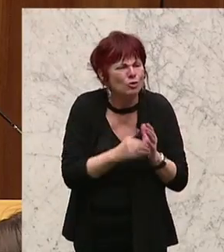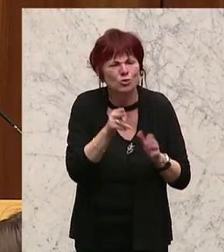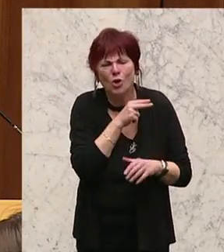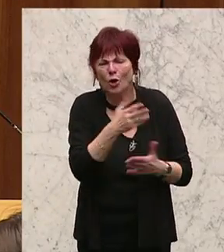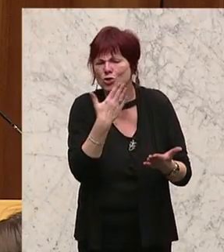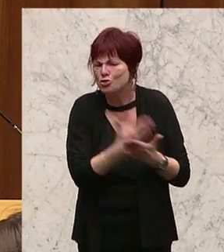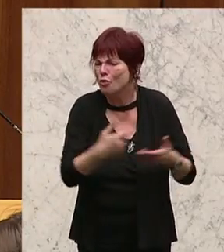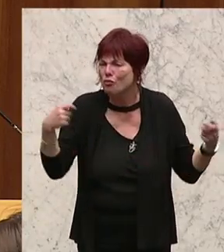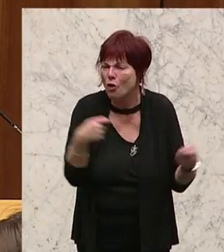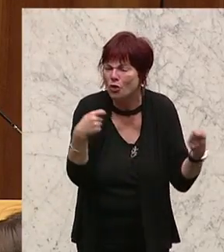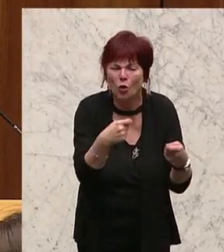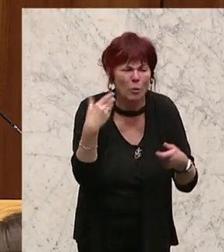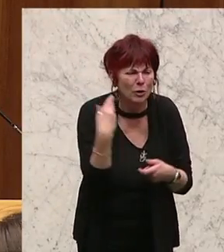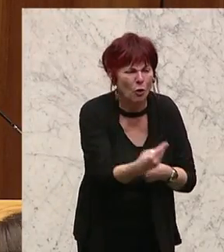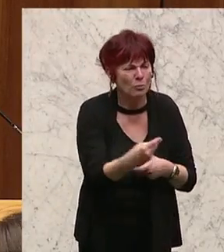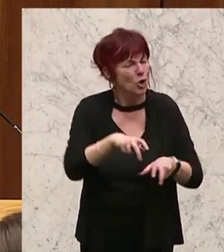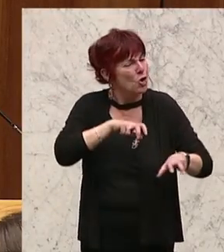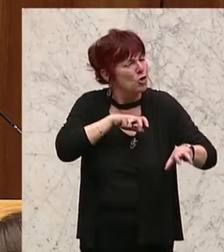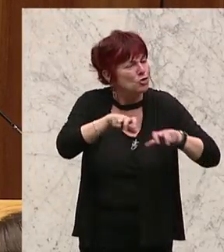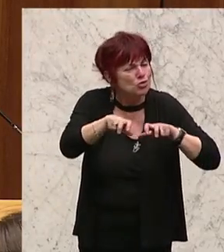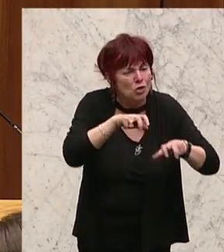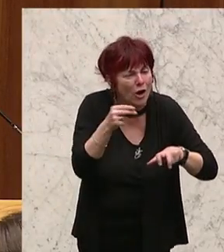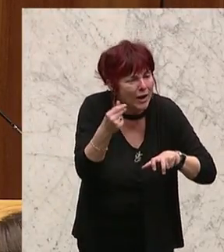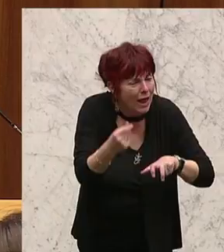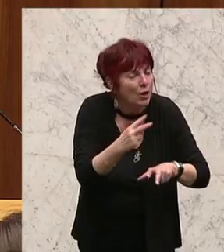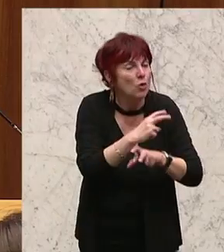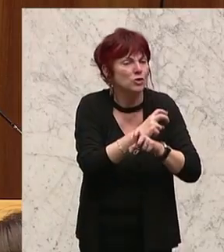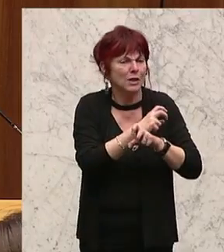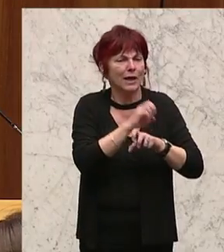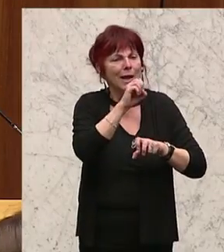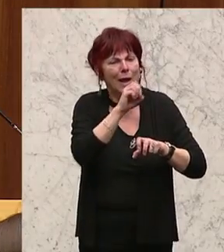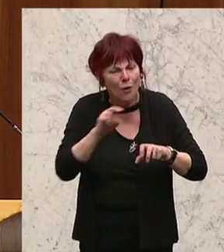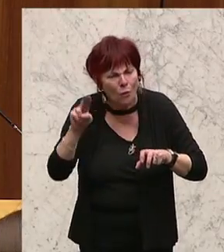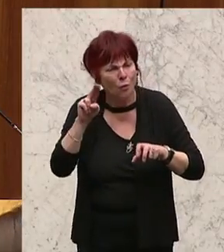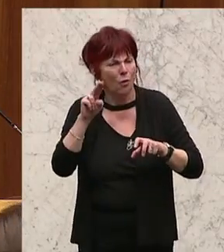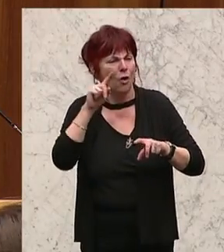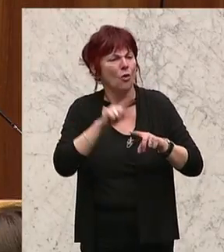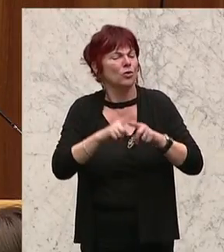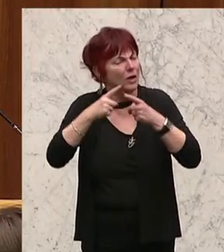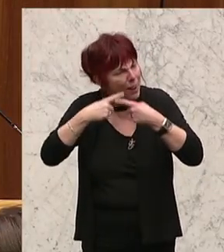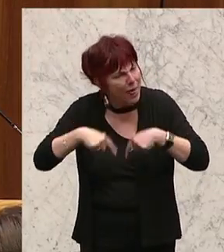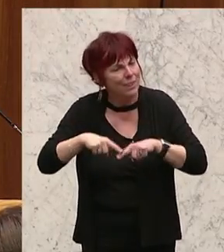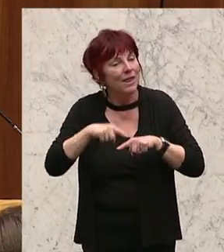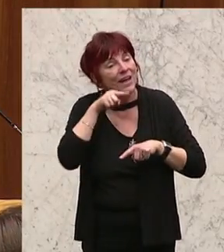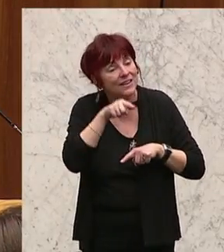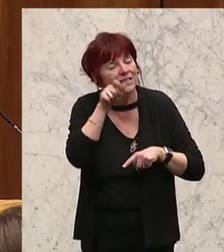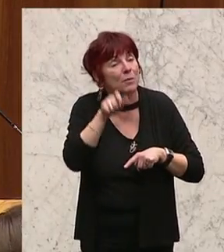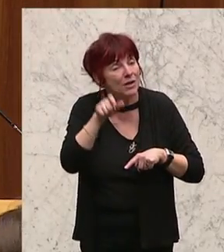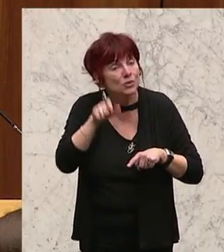aus den Steuergeldern der Österreicher, von der Europäischen Union und von Ländern, dass diese Leute auch den